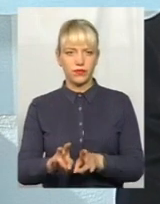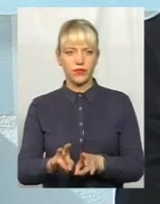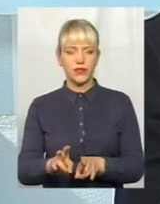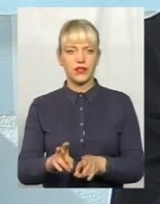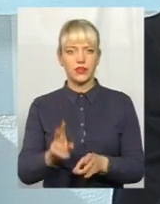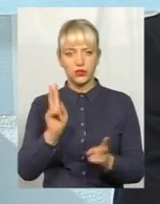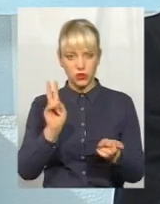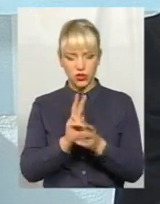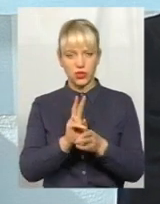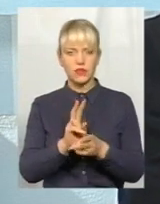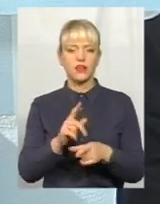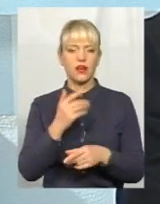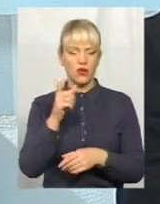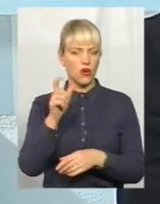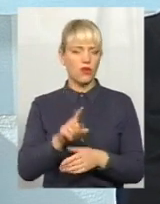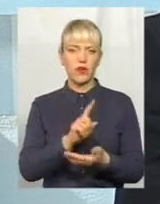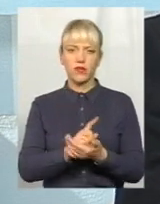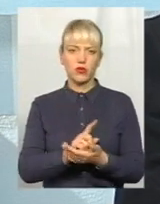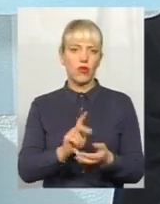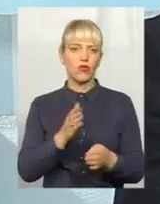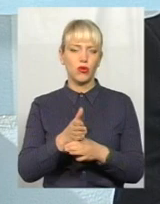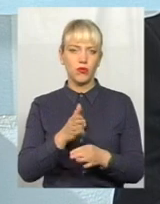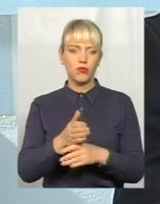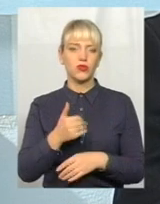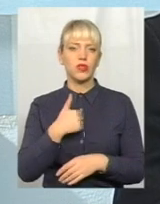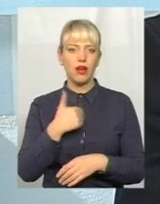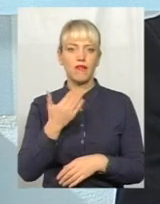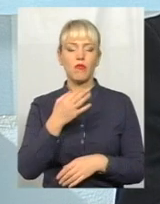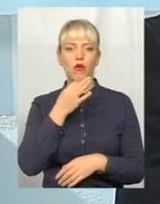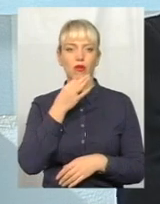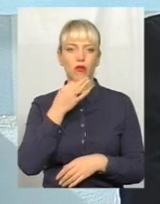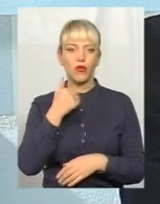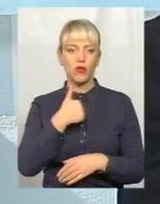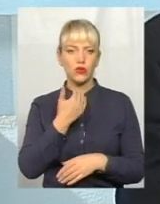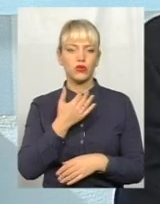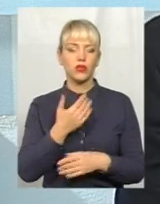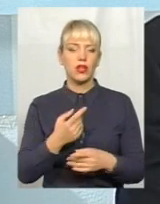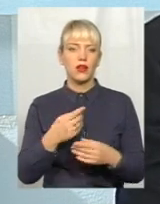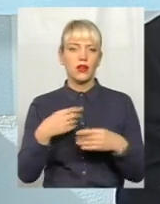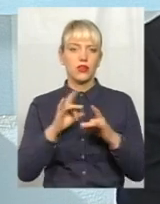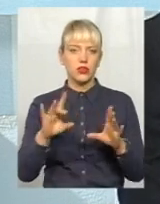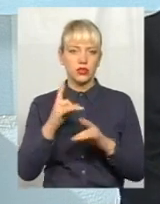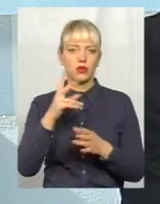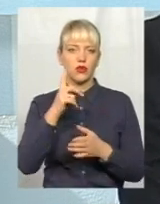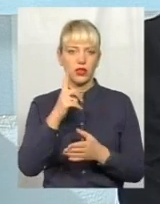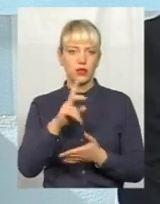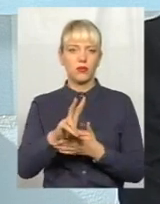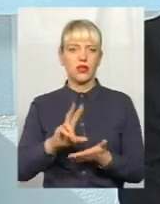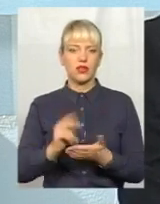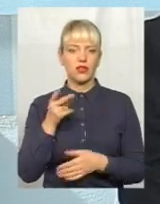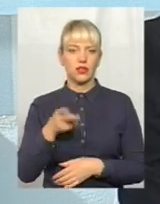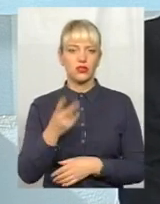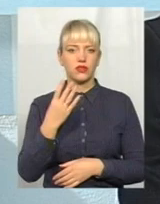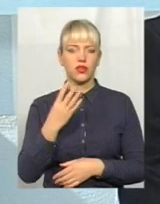штовхнувся, він обов'язково поможе. Я вам хочу просто привести один приклад. В 2004